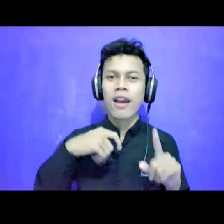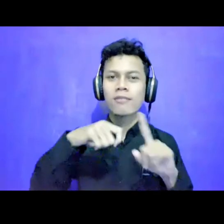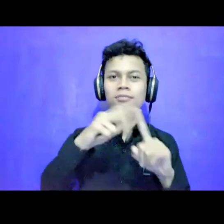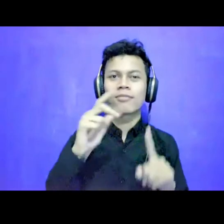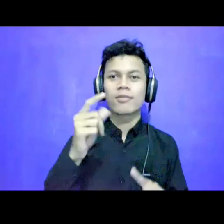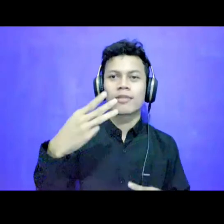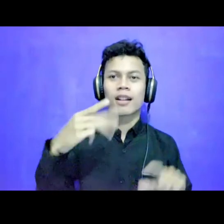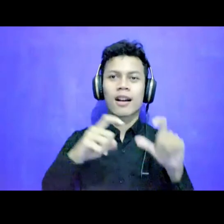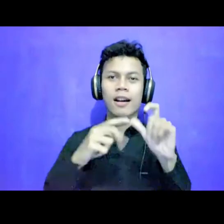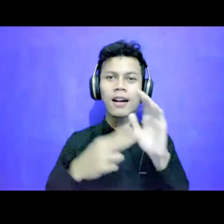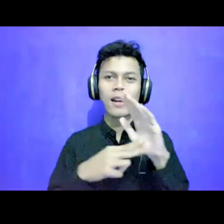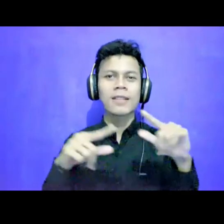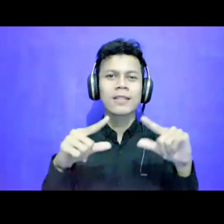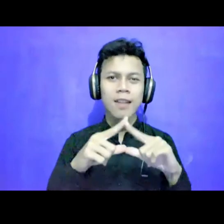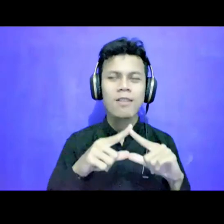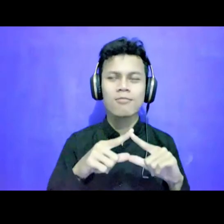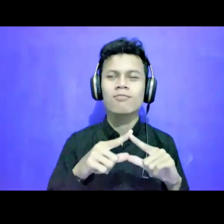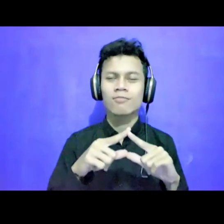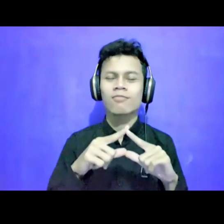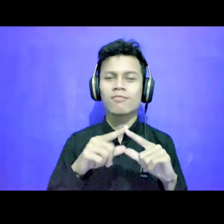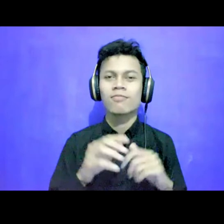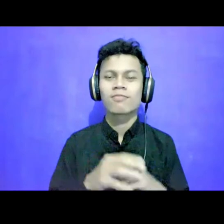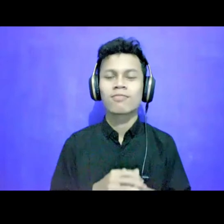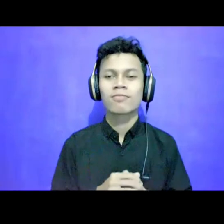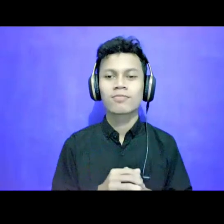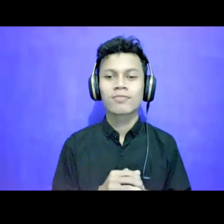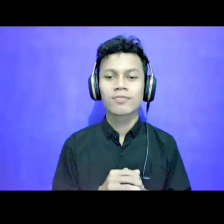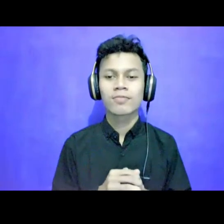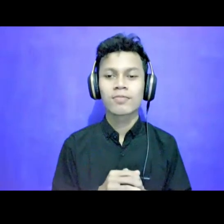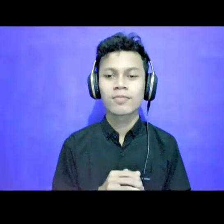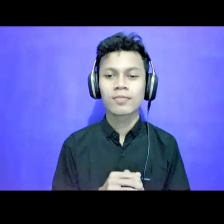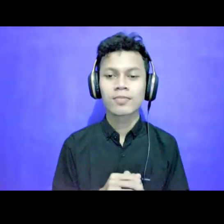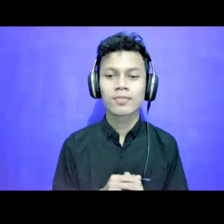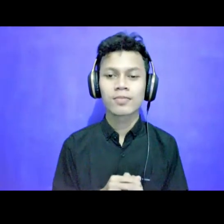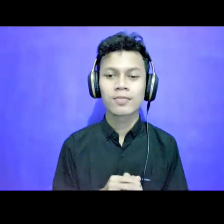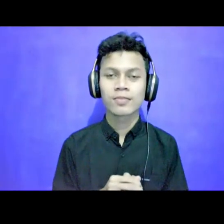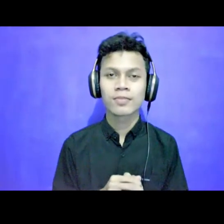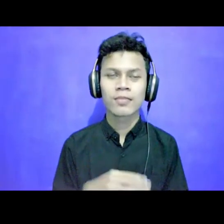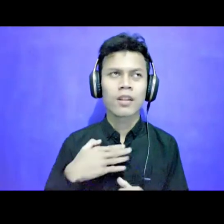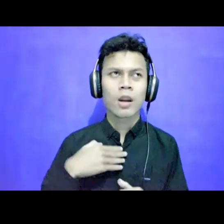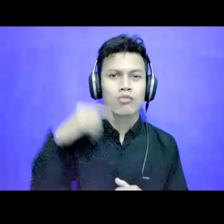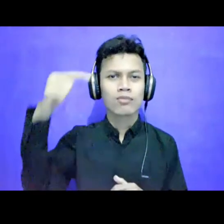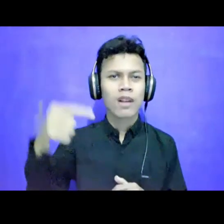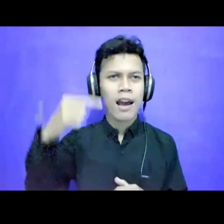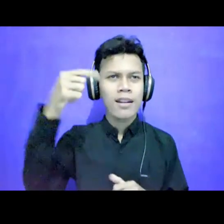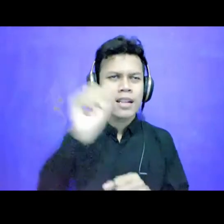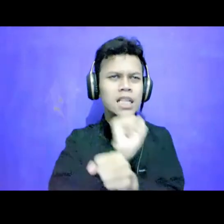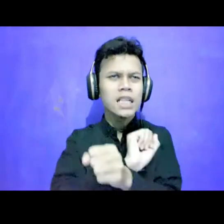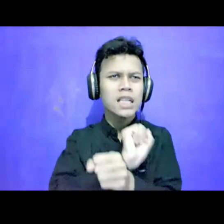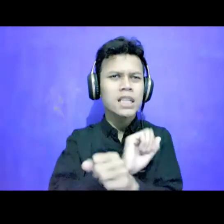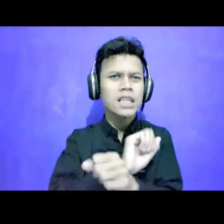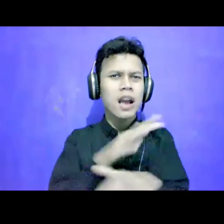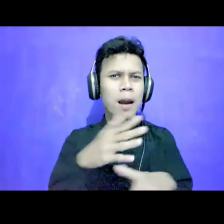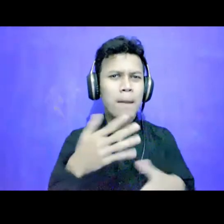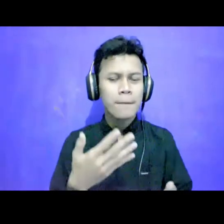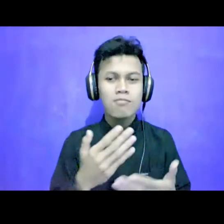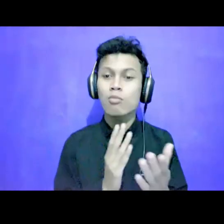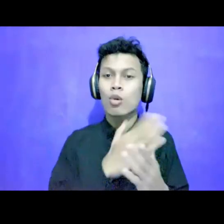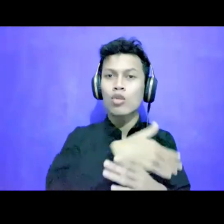atau apa Supaya lebih akrab begitu Sehari-hari aku bekerja di proyek